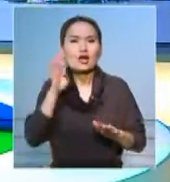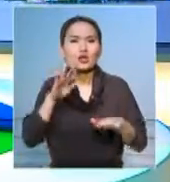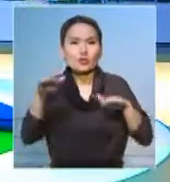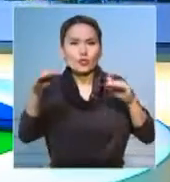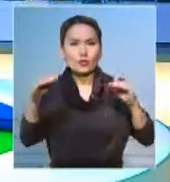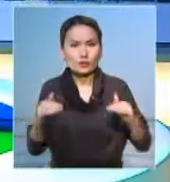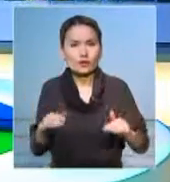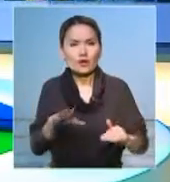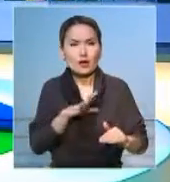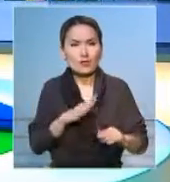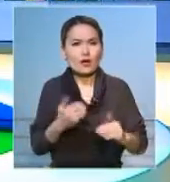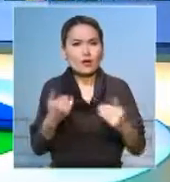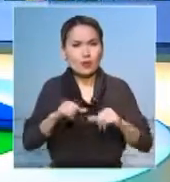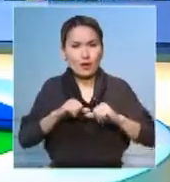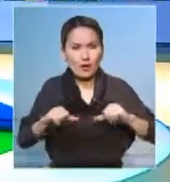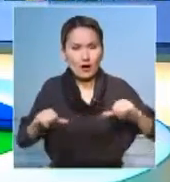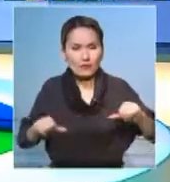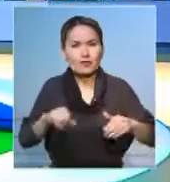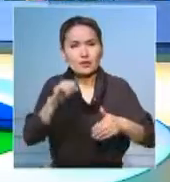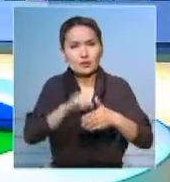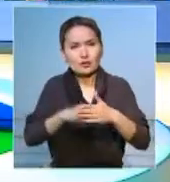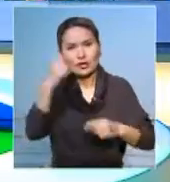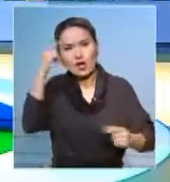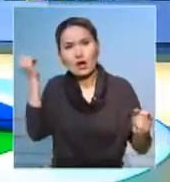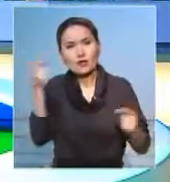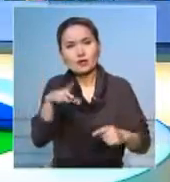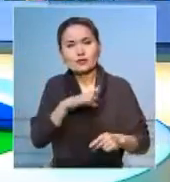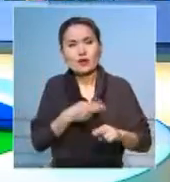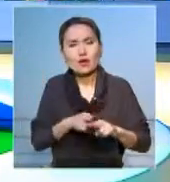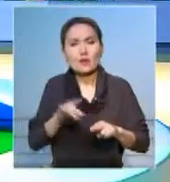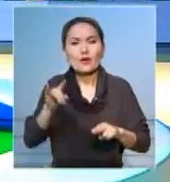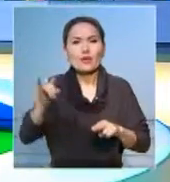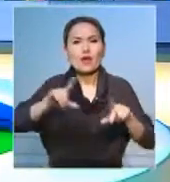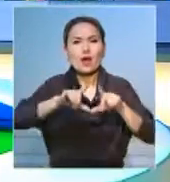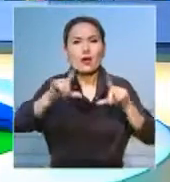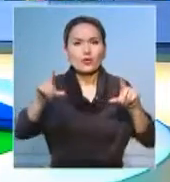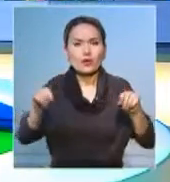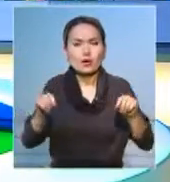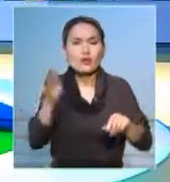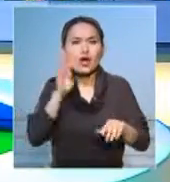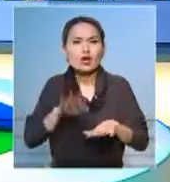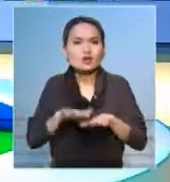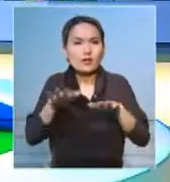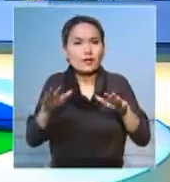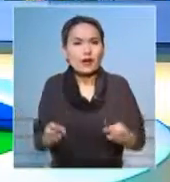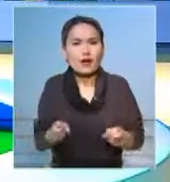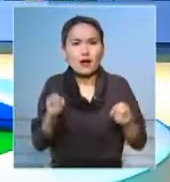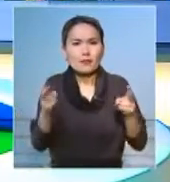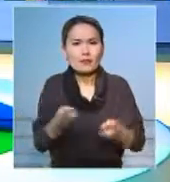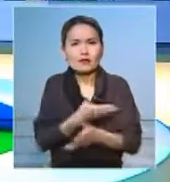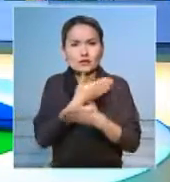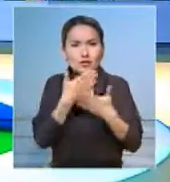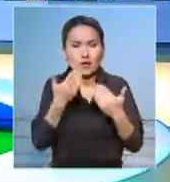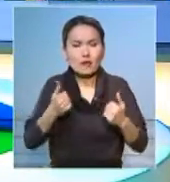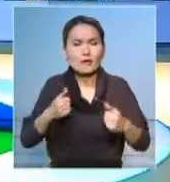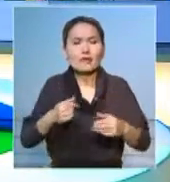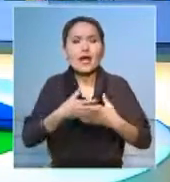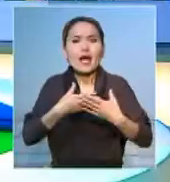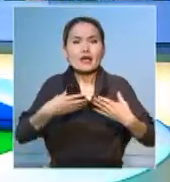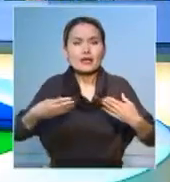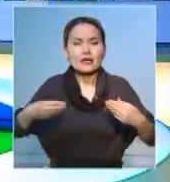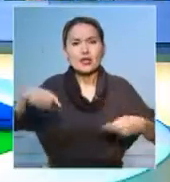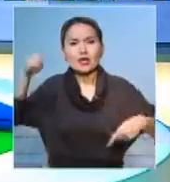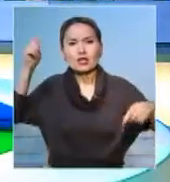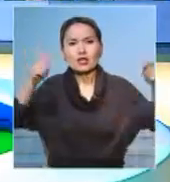тобы тексеріп осында қордынды жасадым. Сонда ғызжайы ұмағы мен ұшу алаңына еш қауіптің жоғы кендігі расталды. Ерген қар мен жаңбыр